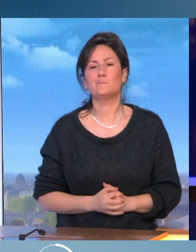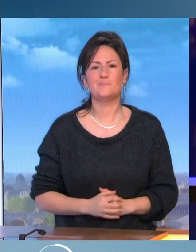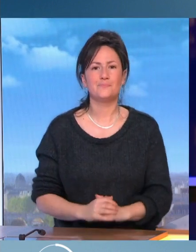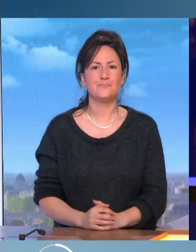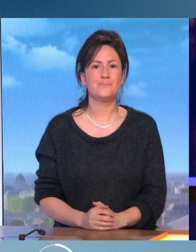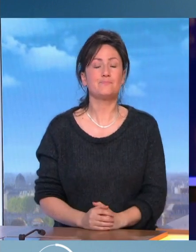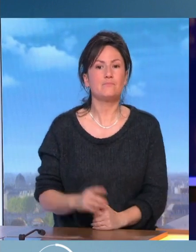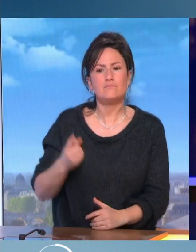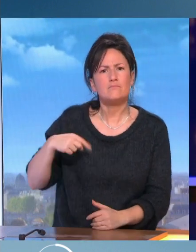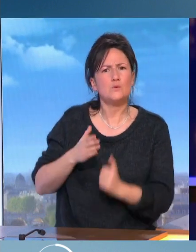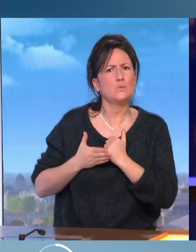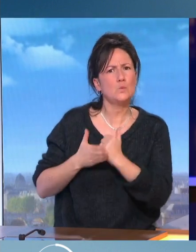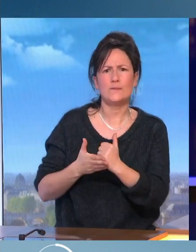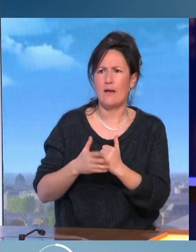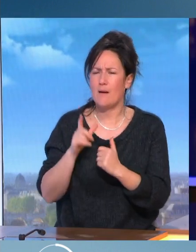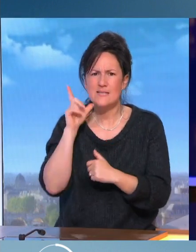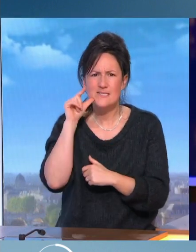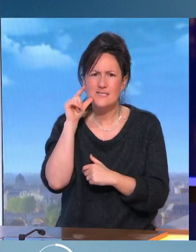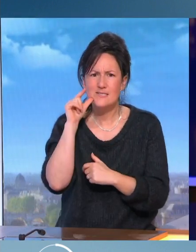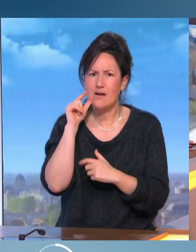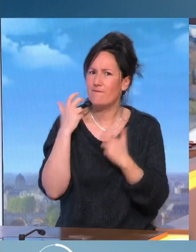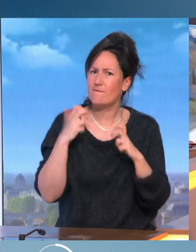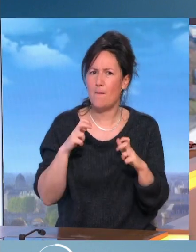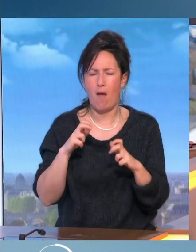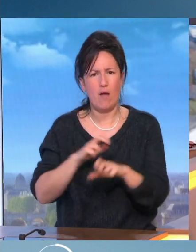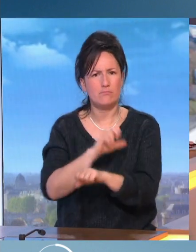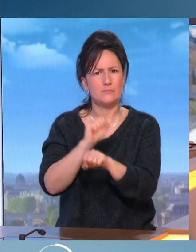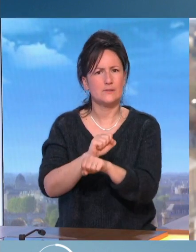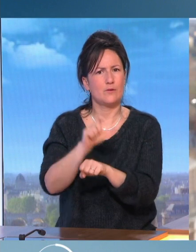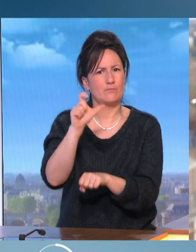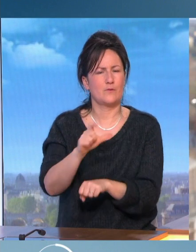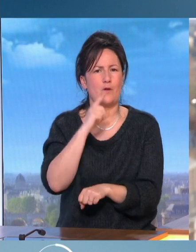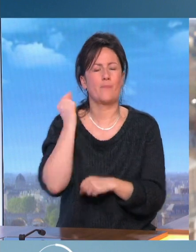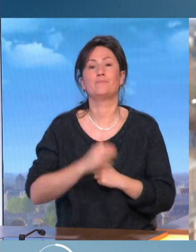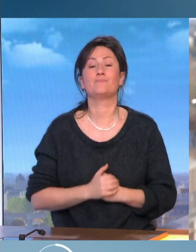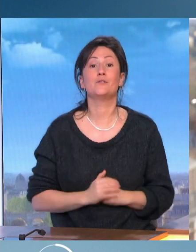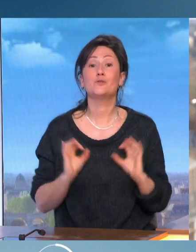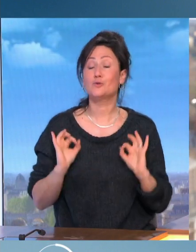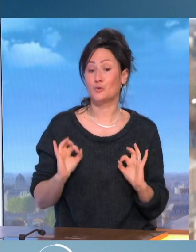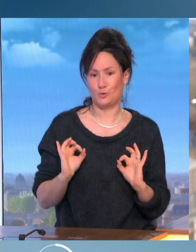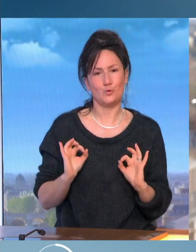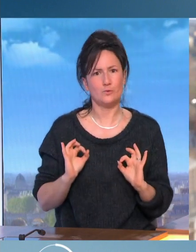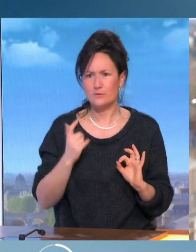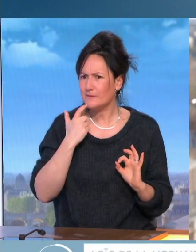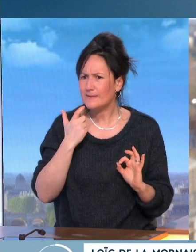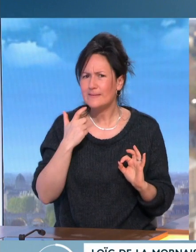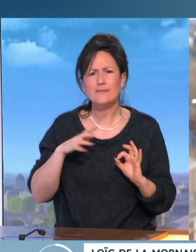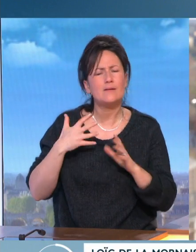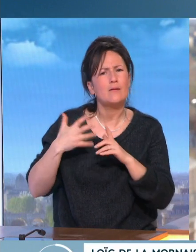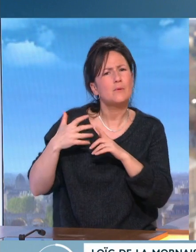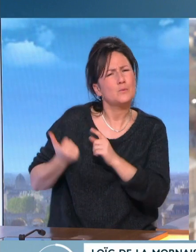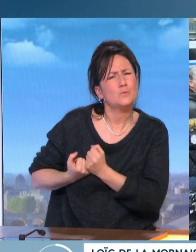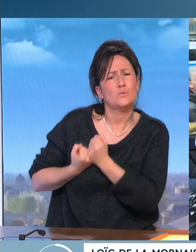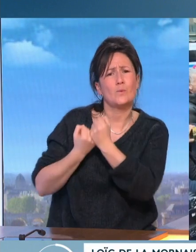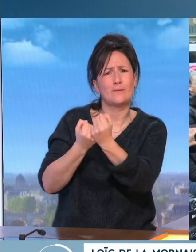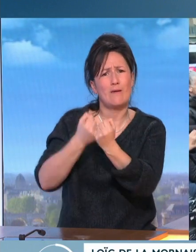à tout pour empêcher une nouvelle arrestation. Oui, preuve d'une très grande agitation sur les réseaux trumpistes ces dernières heures. Un